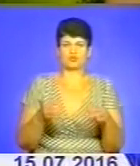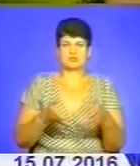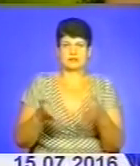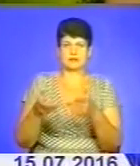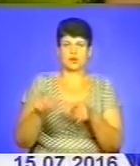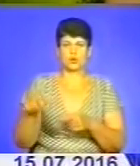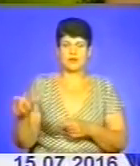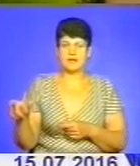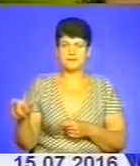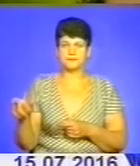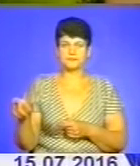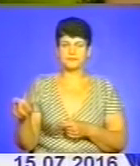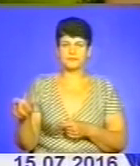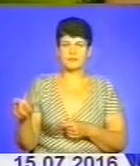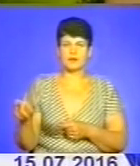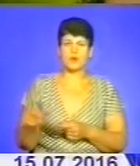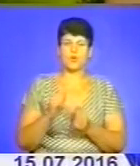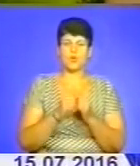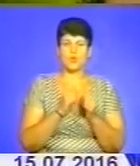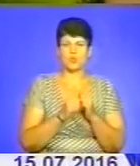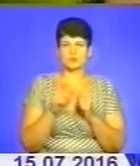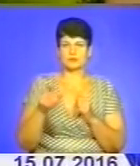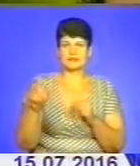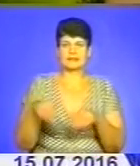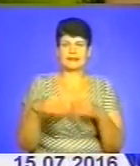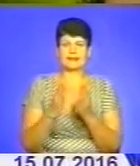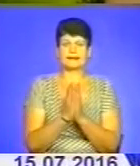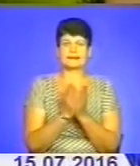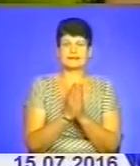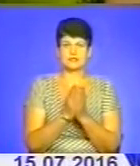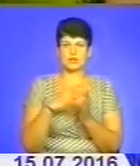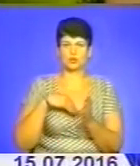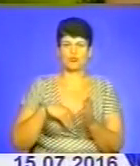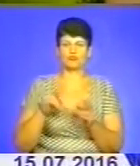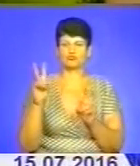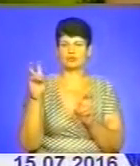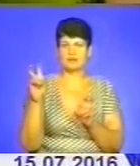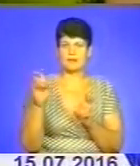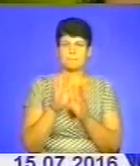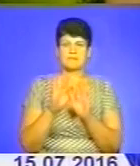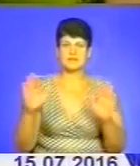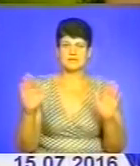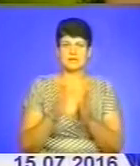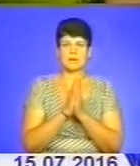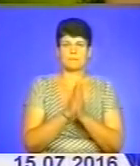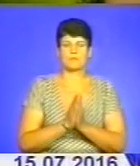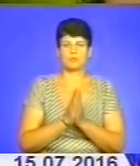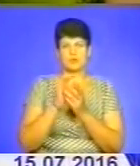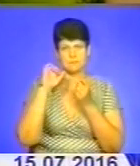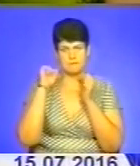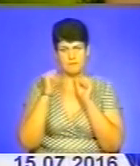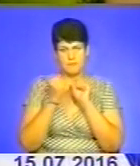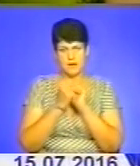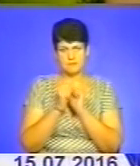До слова, кожному Прочанину роздали книжечки на духовну тему – пісні, молитви, пам'ятки.